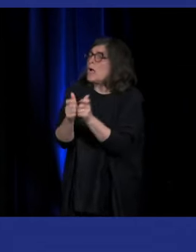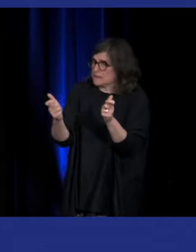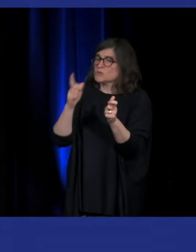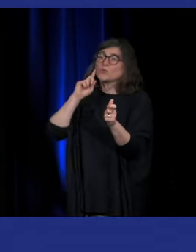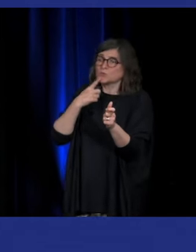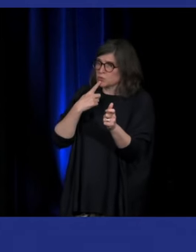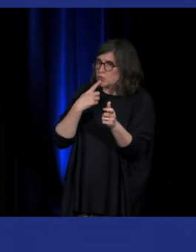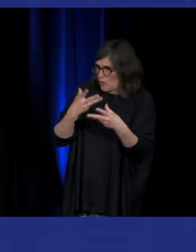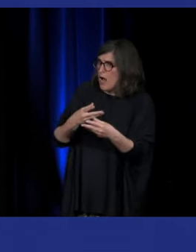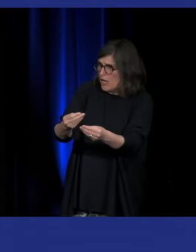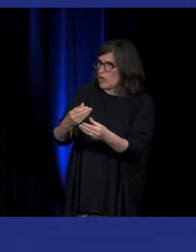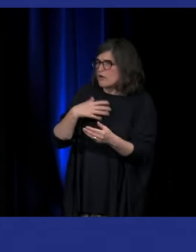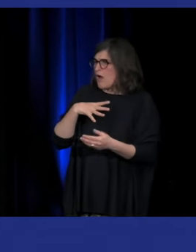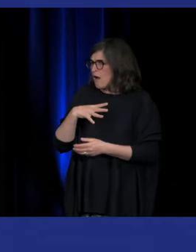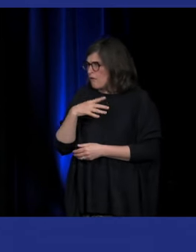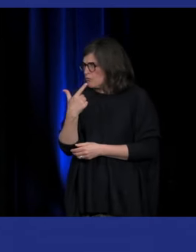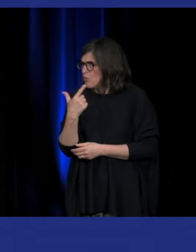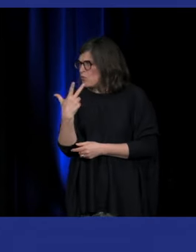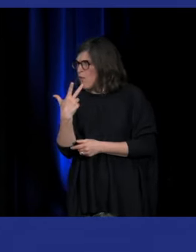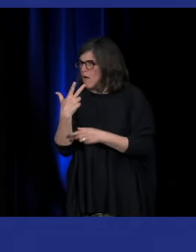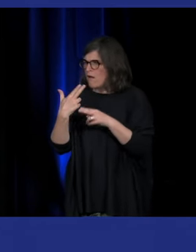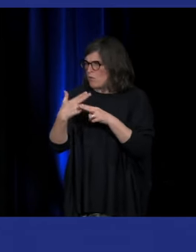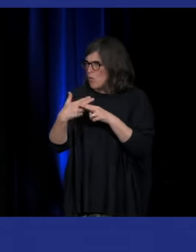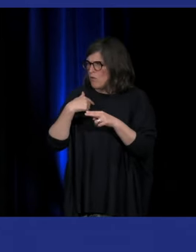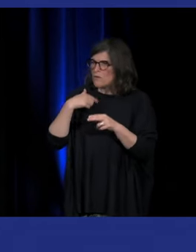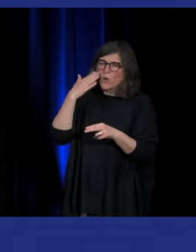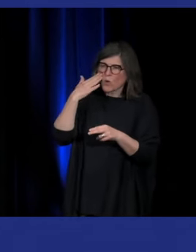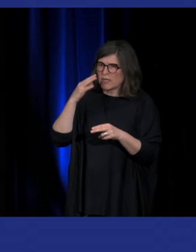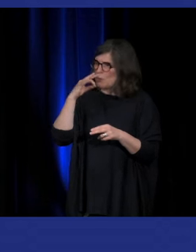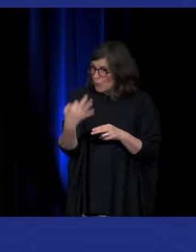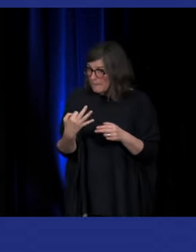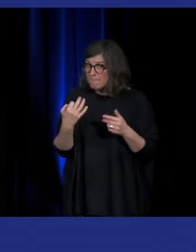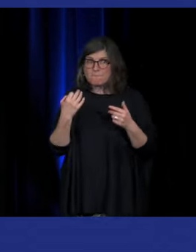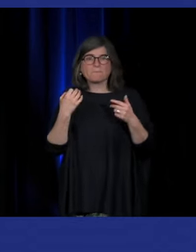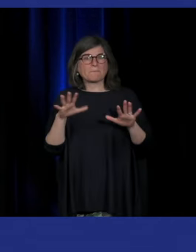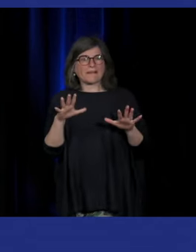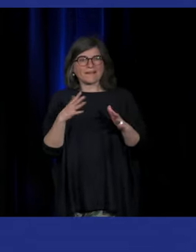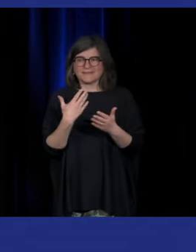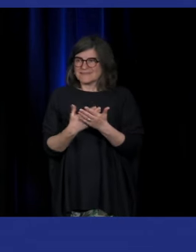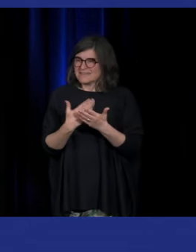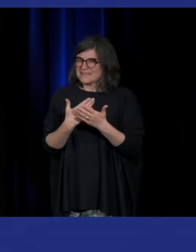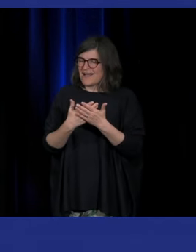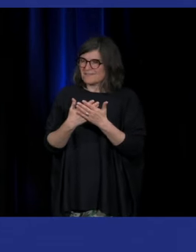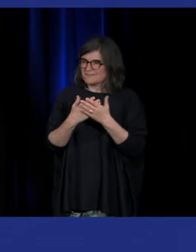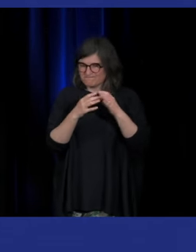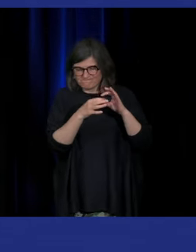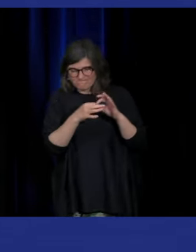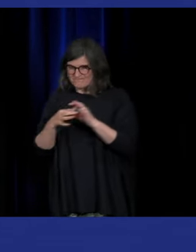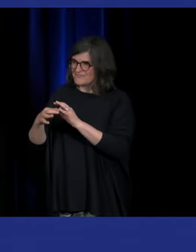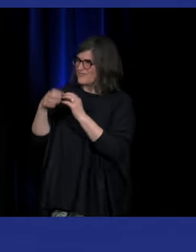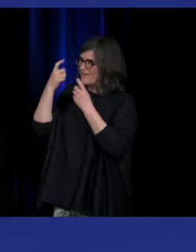sourds donc j'ai deux trois noms en tête en ce moment mais c'est vrai que ça fait pas partie en fait de la réflexion